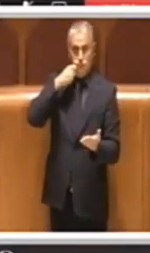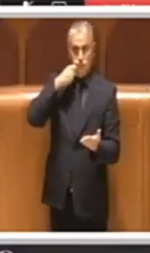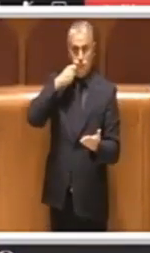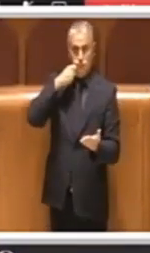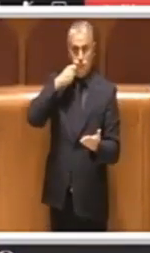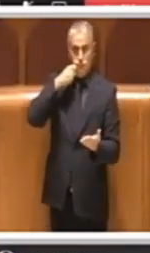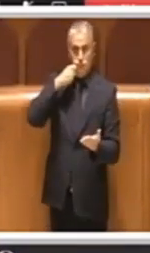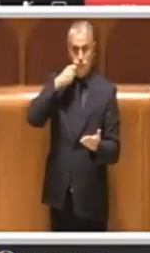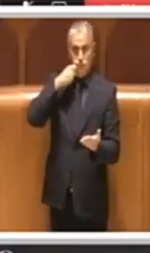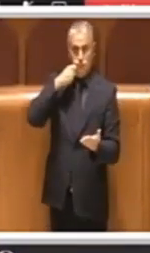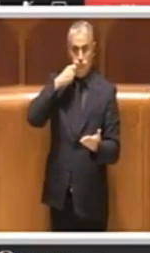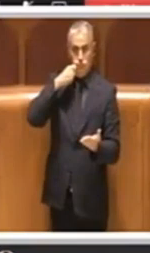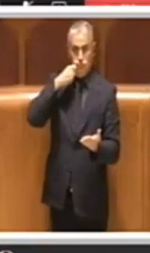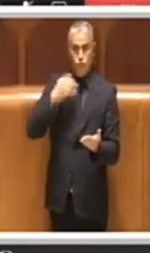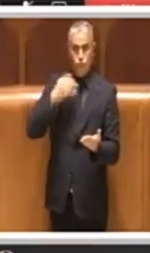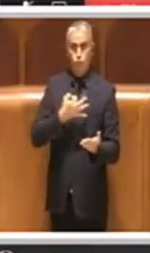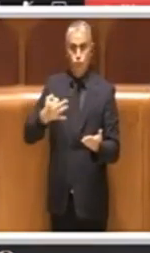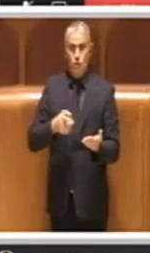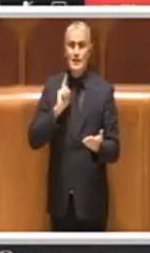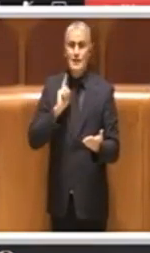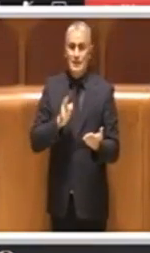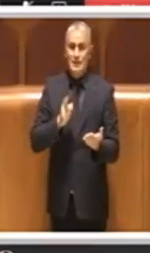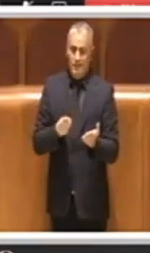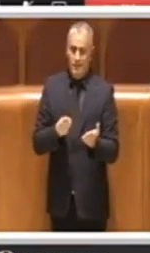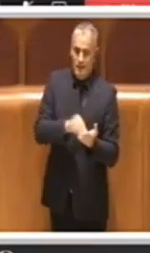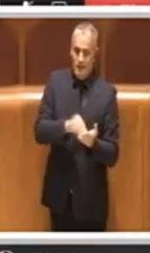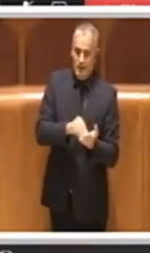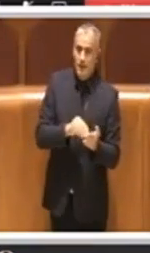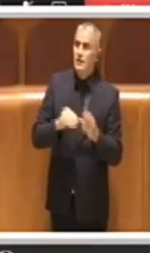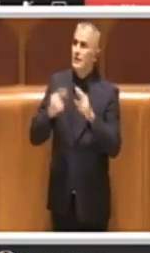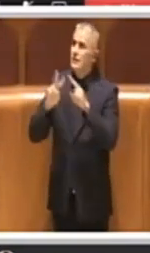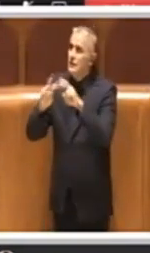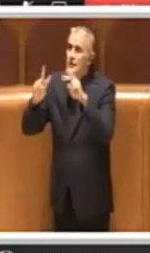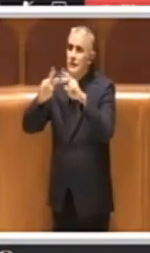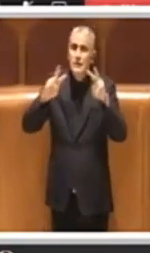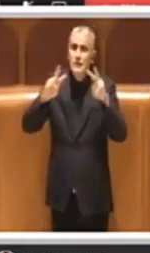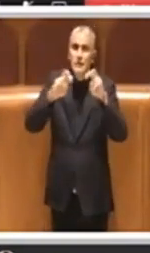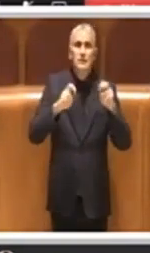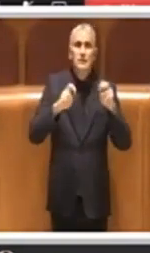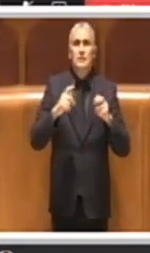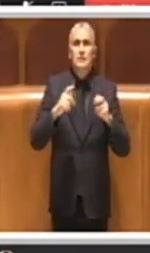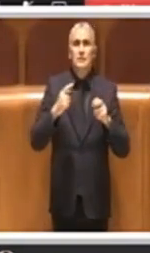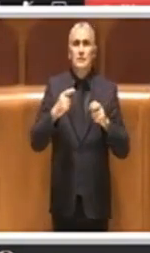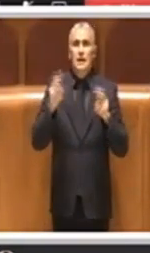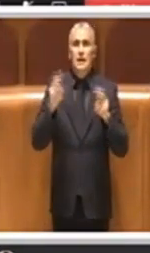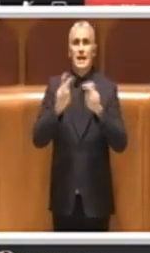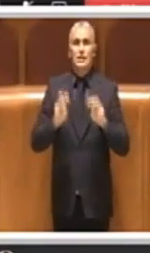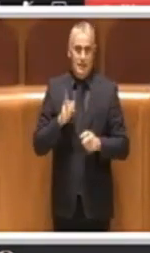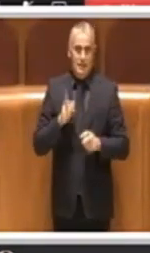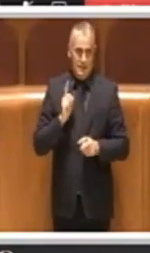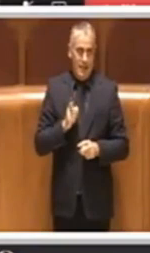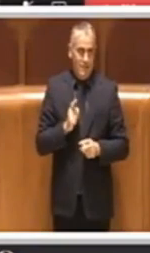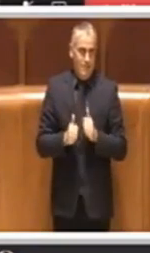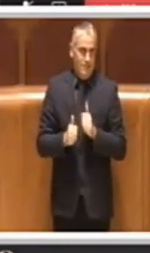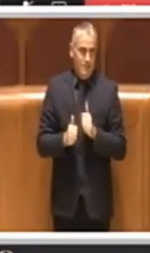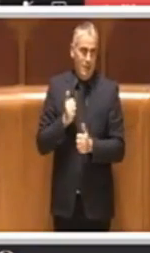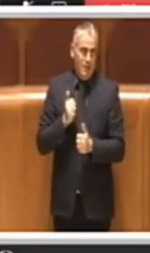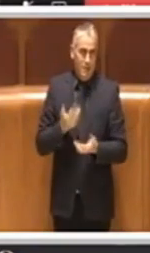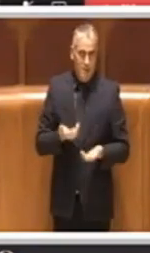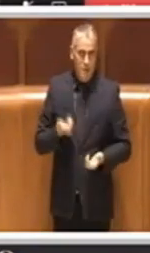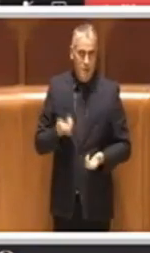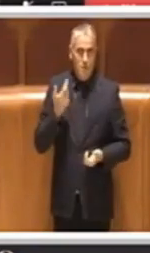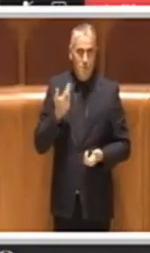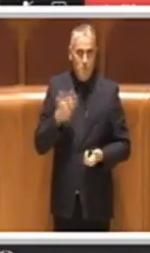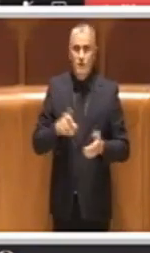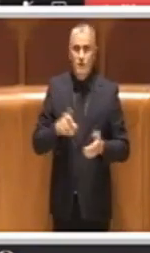una diagnosi energetica, che è un'altra azione molto importante perché entra nel merito delle